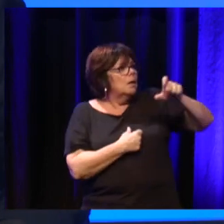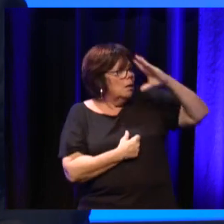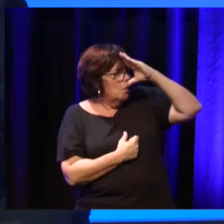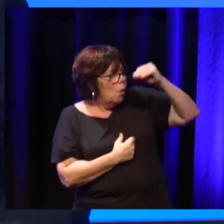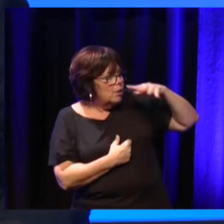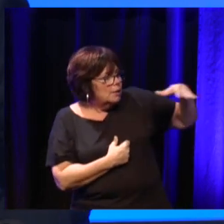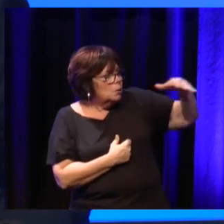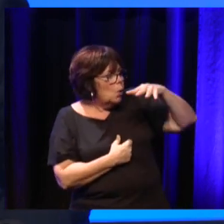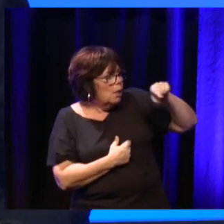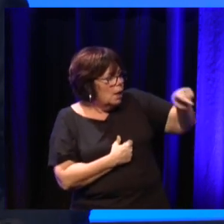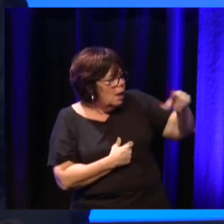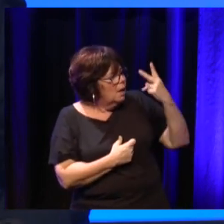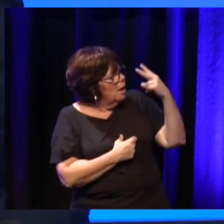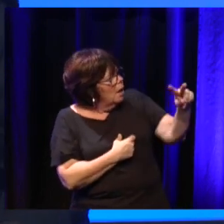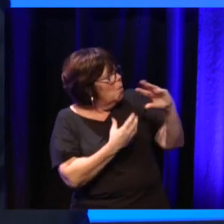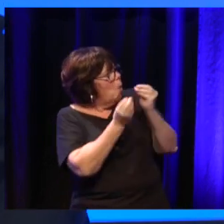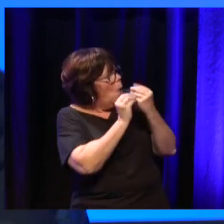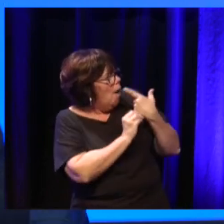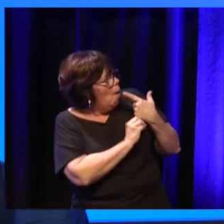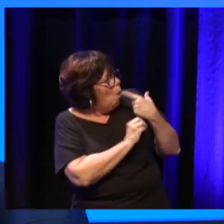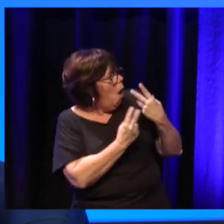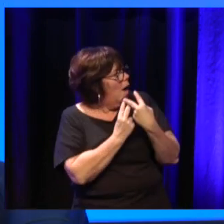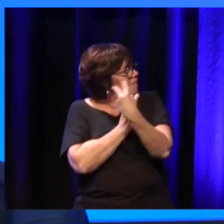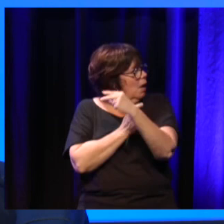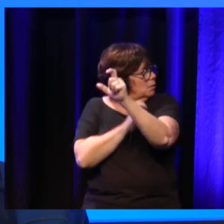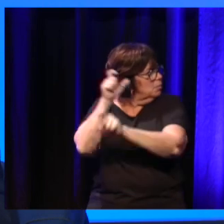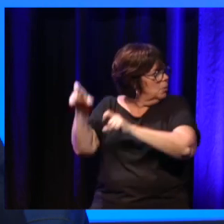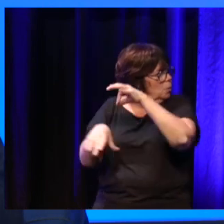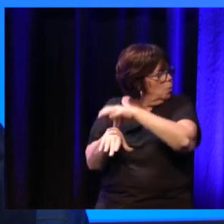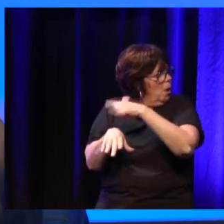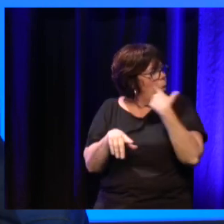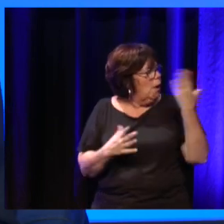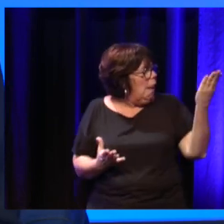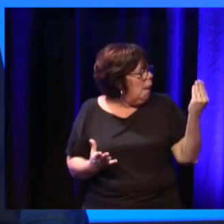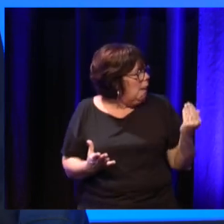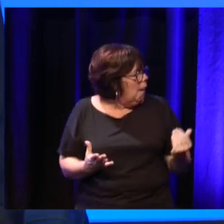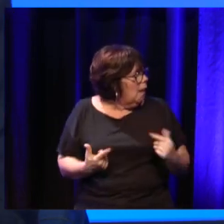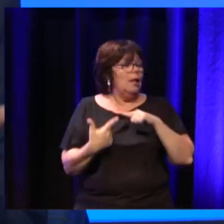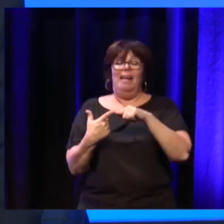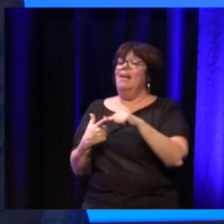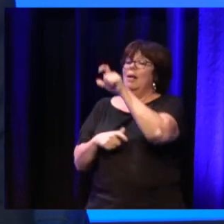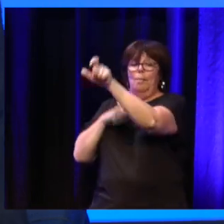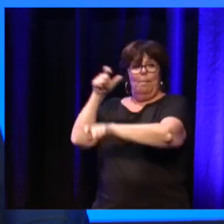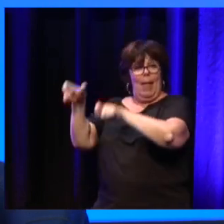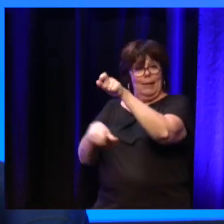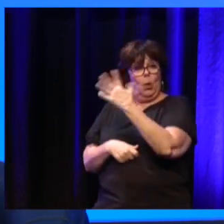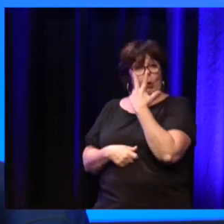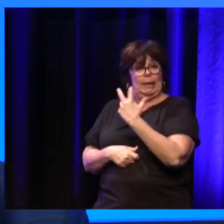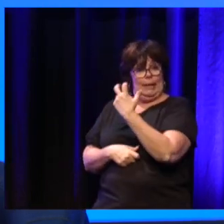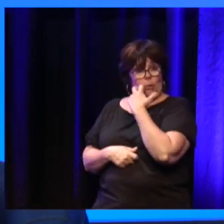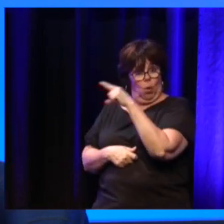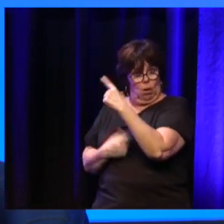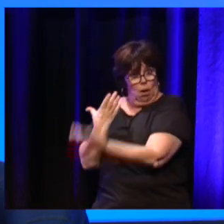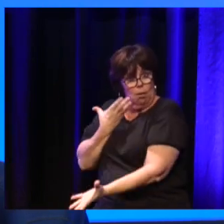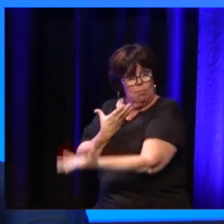dilemmas éthiques face à ce public-là. Et on a organisé des forums citoyens avec des personnes malades, des familles,